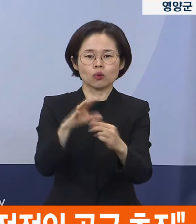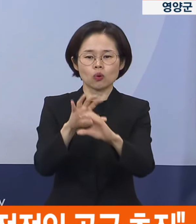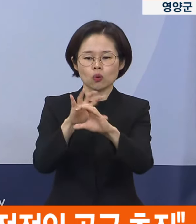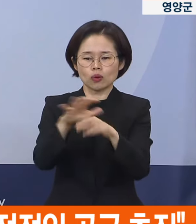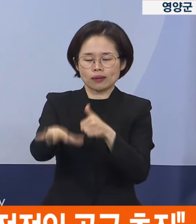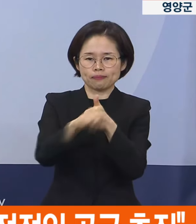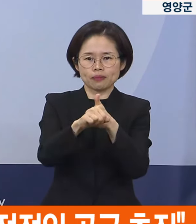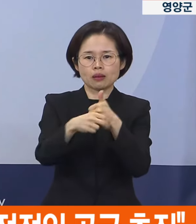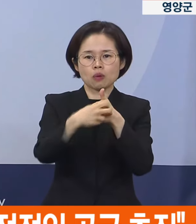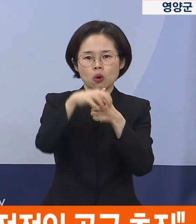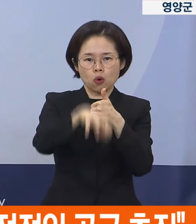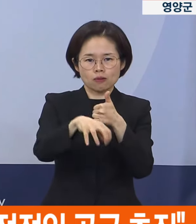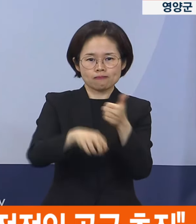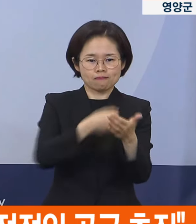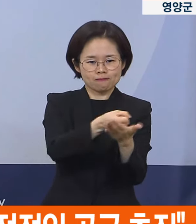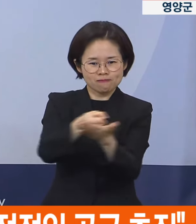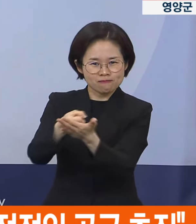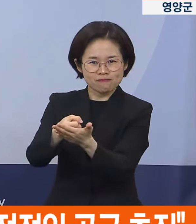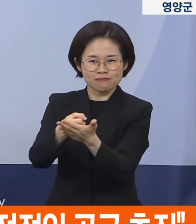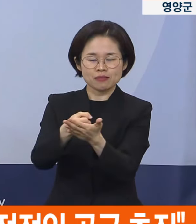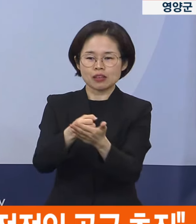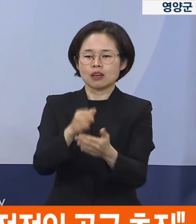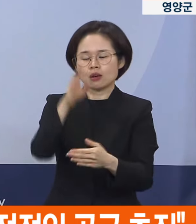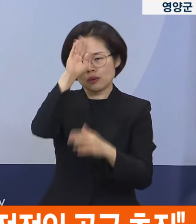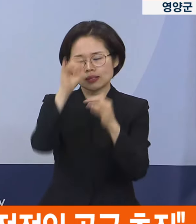환자를 적극적으로 입원 치료할 수 있게 하겠습니다. 기상캐스터 배혜지